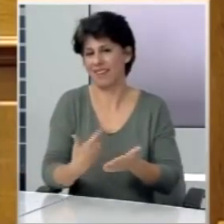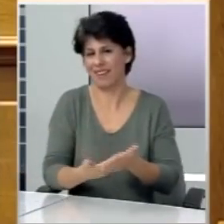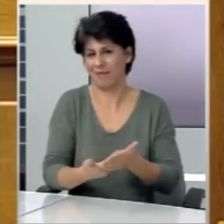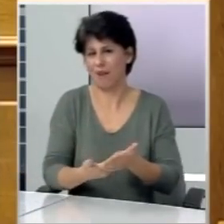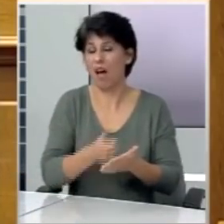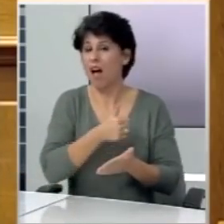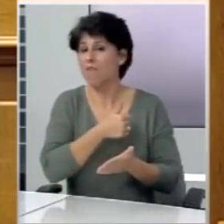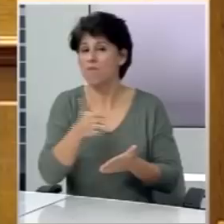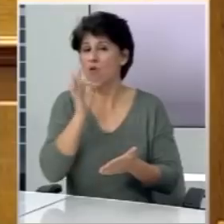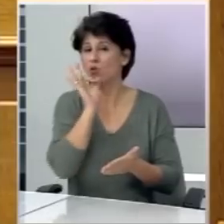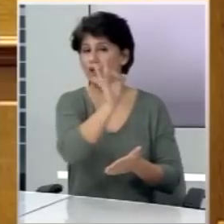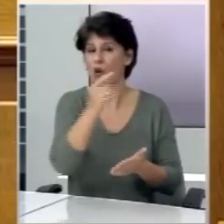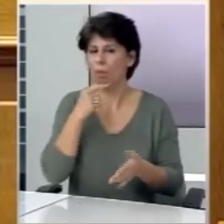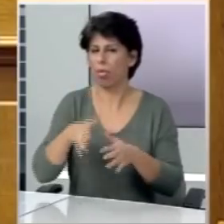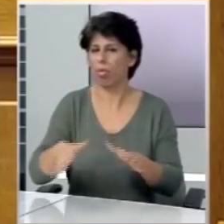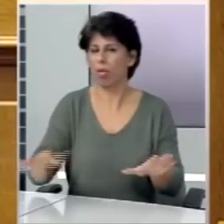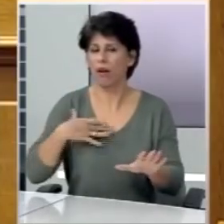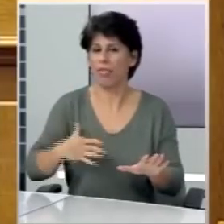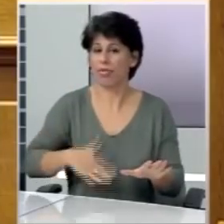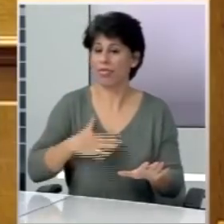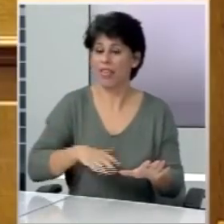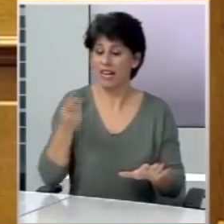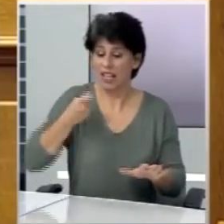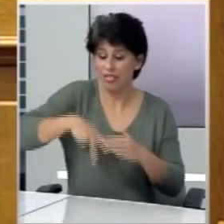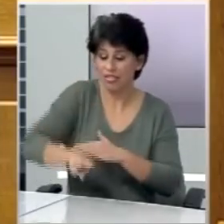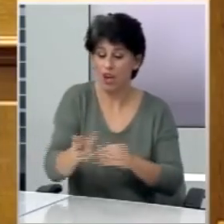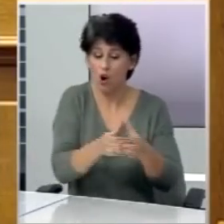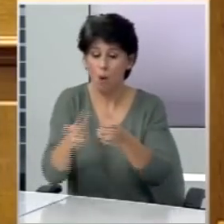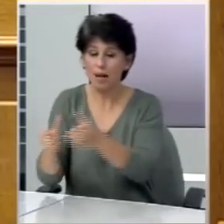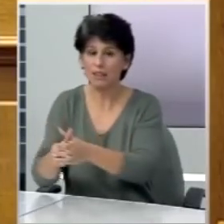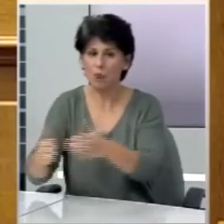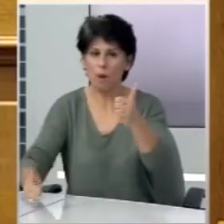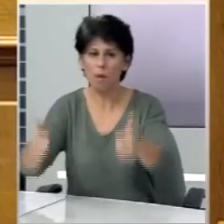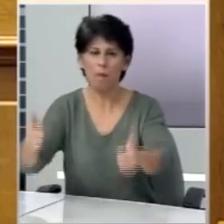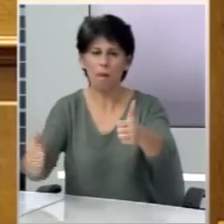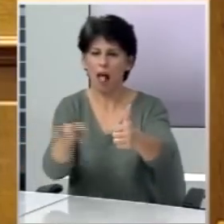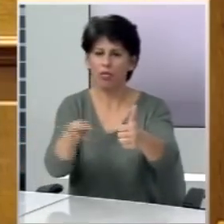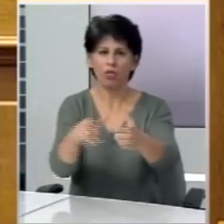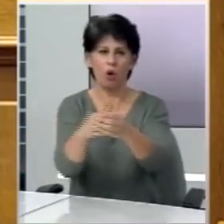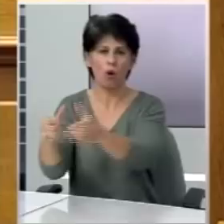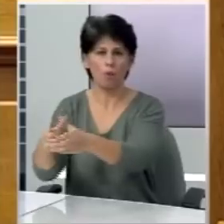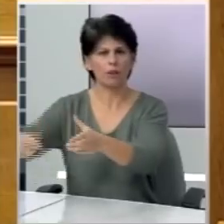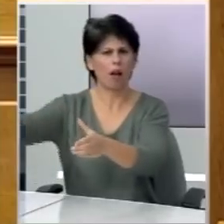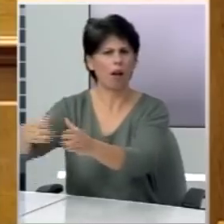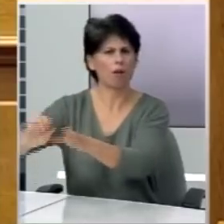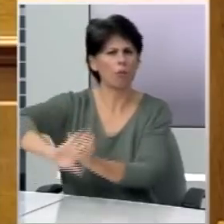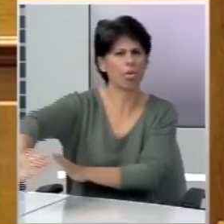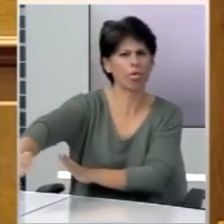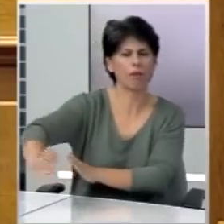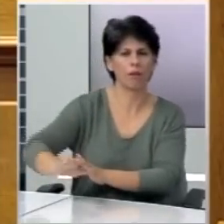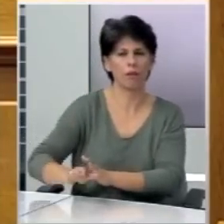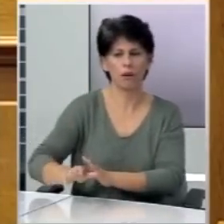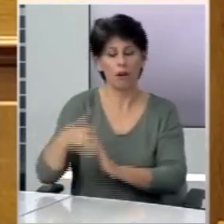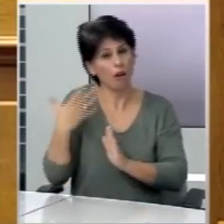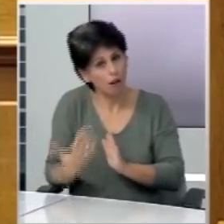εξασφάλιση της σταθερότητας του δικοματισμού, δικοματισμού όπως το λέγαμε παλιά, κόντρα στα πραγματικά λαϊκά συμφέροντα και τις